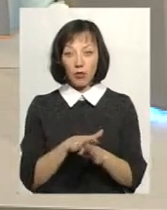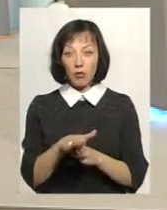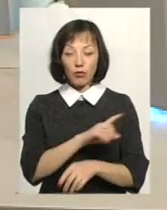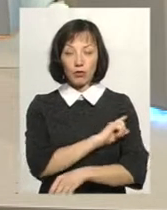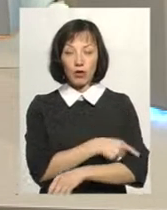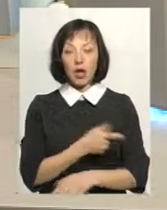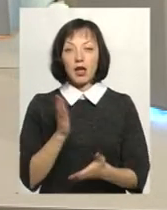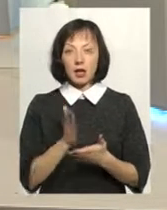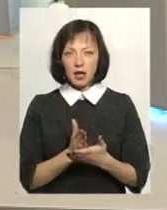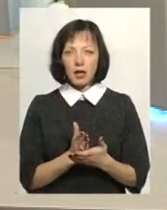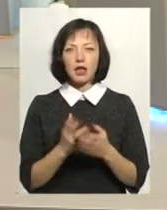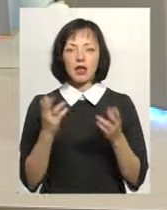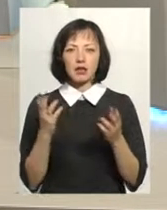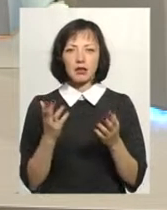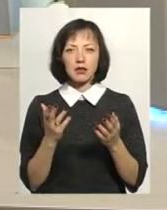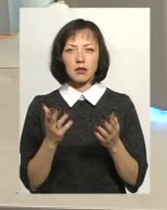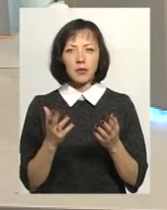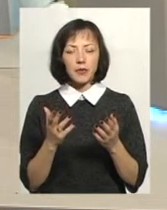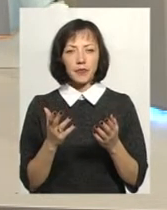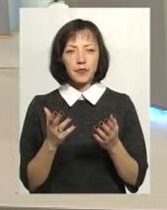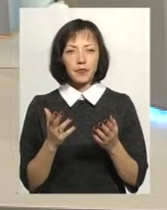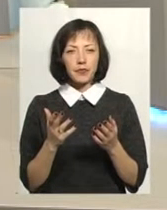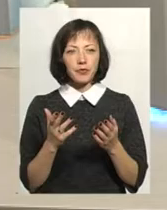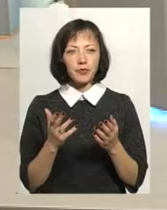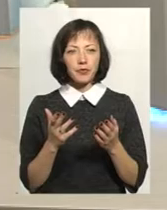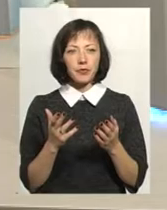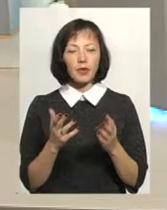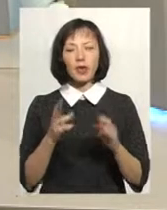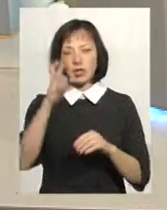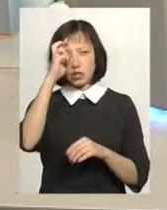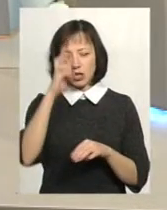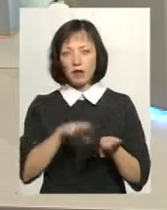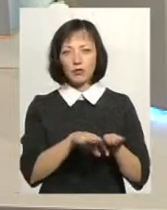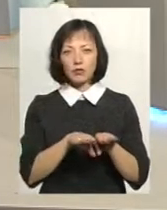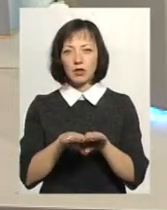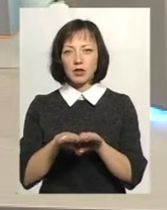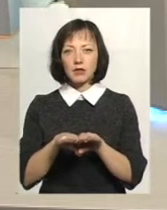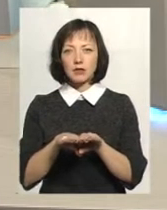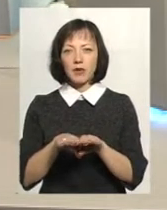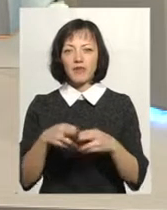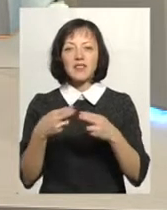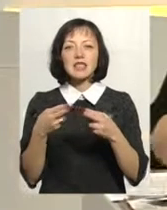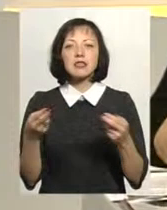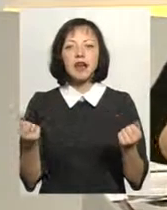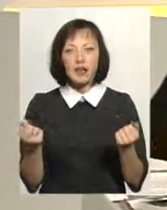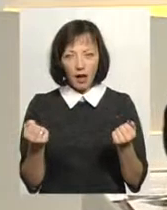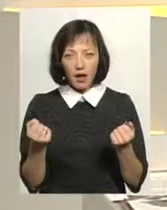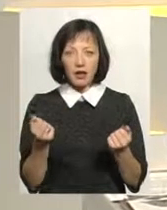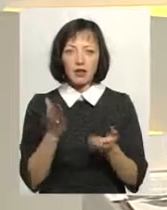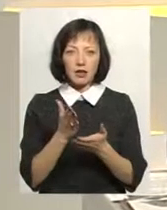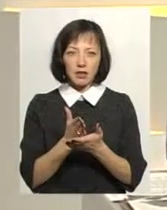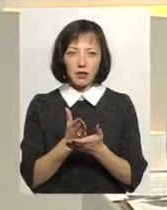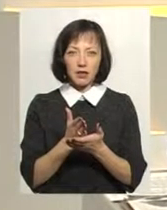є засвідчення, є на державному, не те, що на державному, а є, вони,